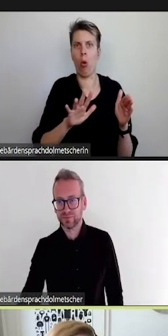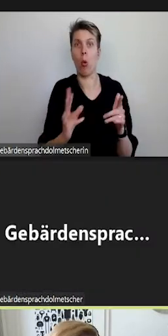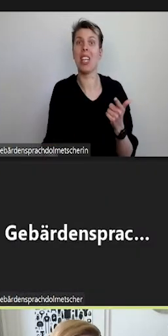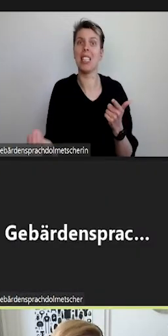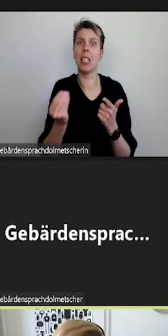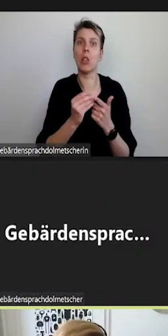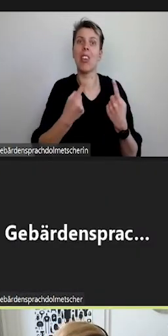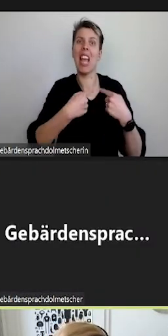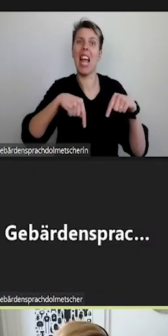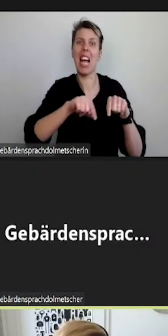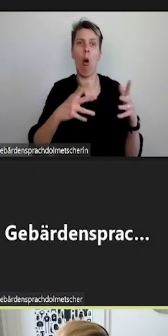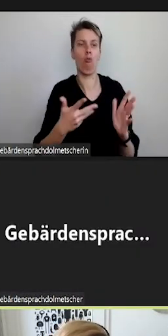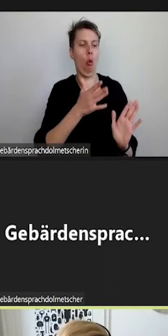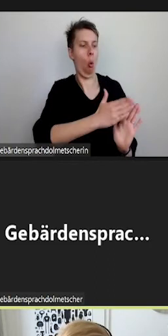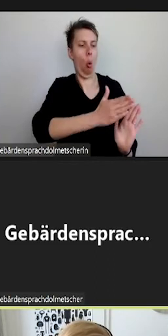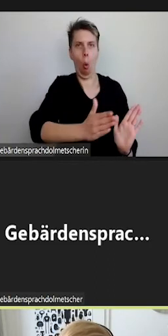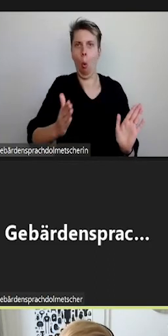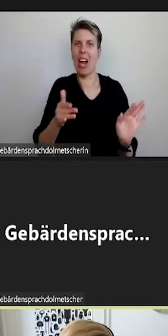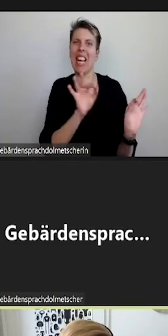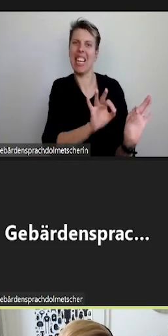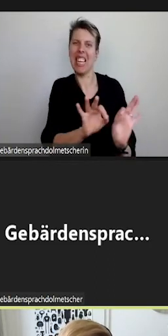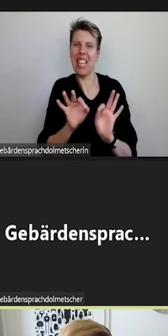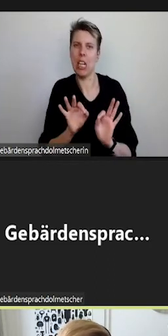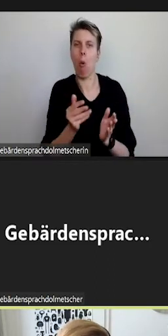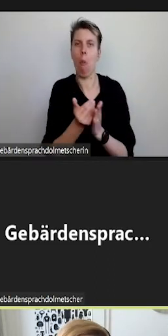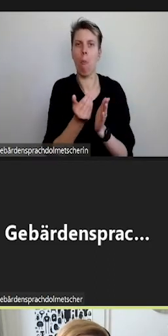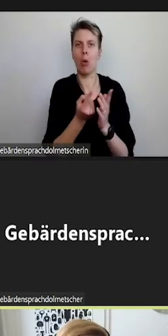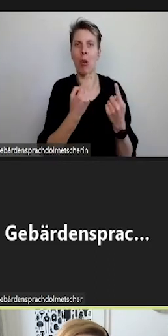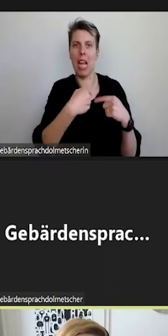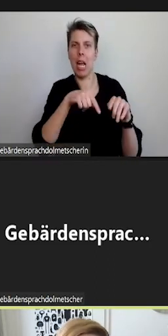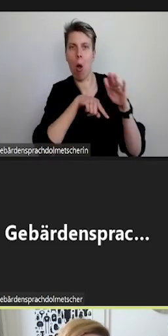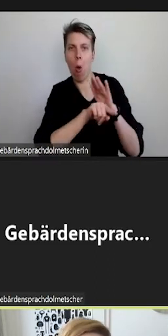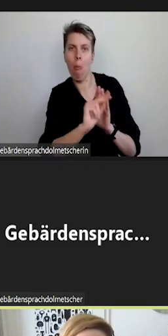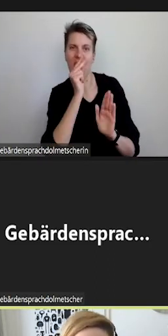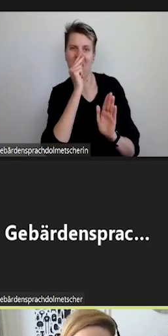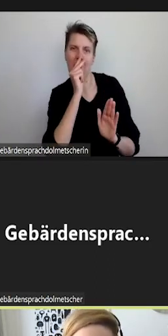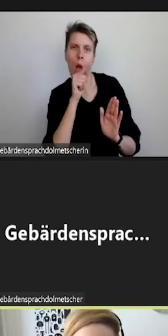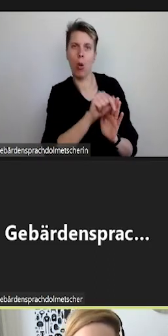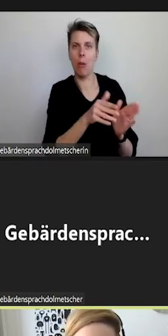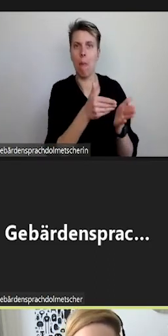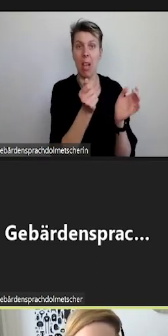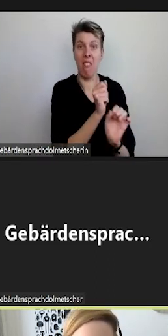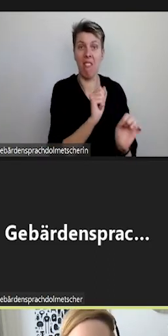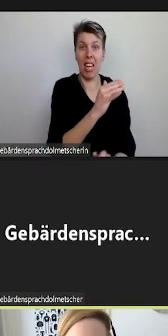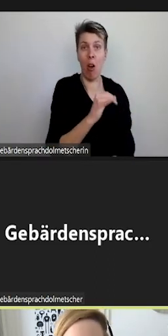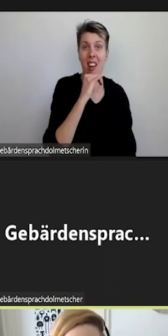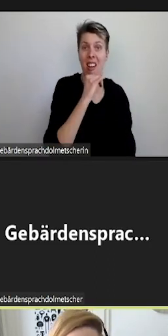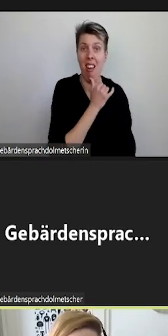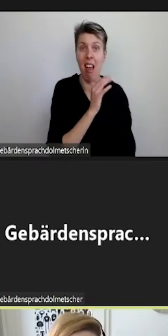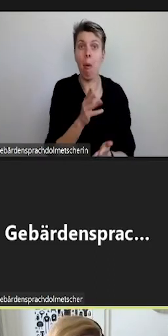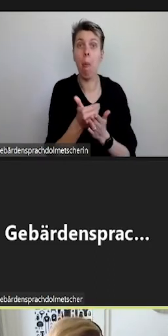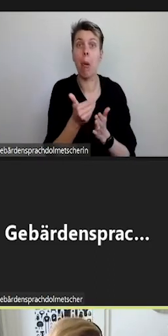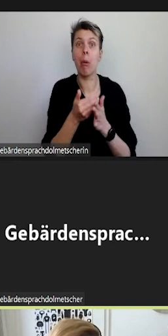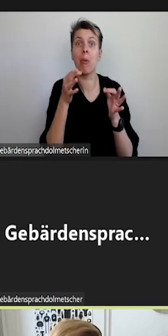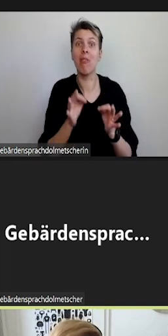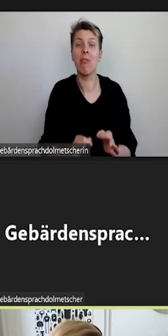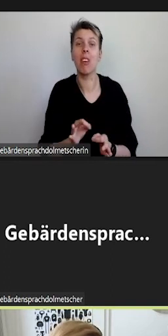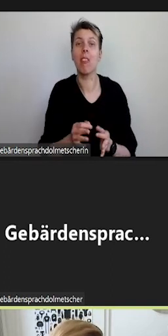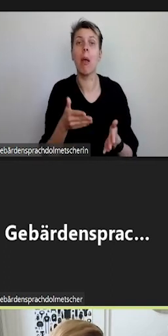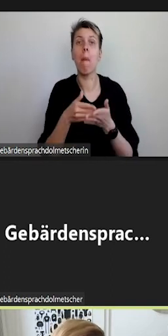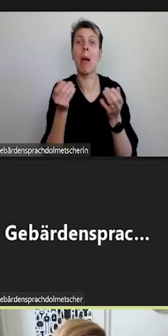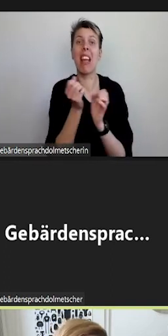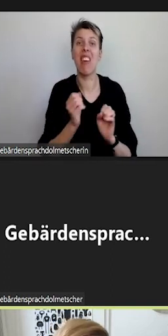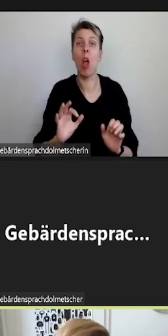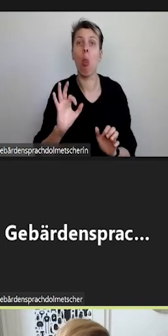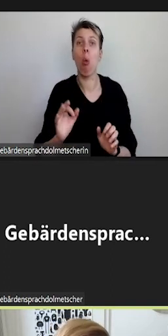relevanten Orten für spezifische Bedarfe. So sind zum Beispiel barrierefreie WCs nicht alle paar Meter zu finden, sodass es uns